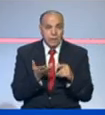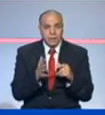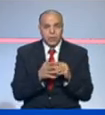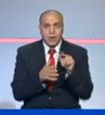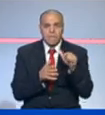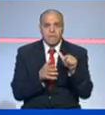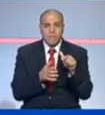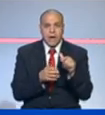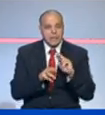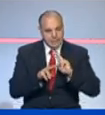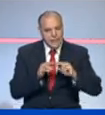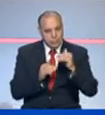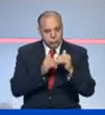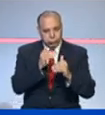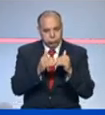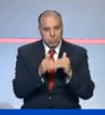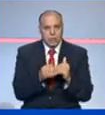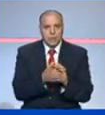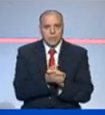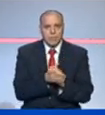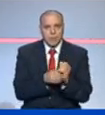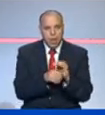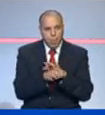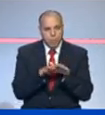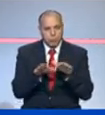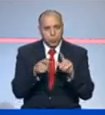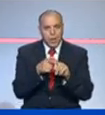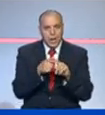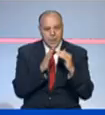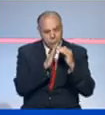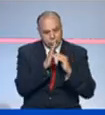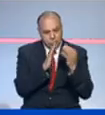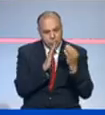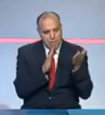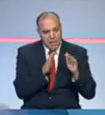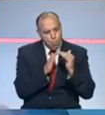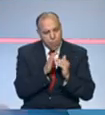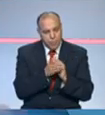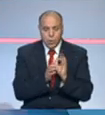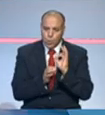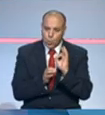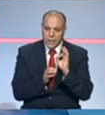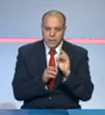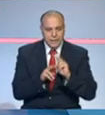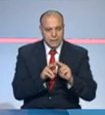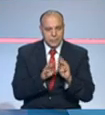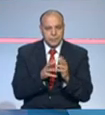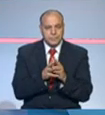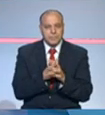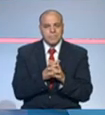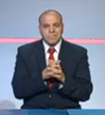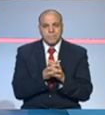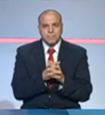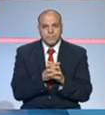أن هناك تحسن ملحوظ في الوضع الوبائي خاصة مع تراجع نسبة الوفيات بالضبط هو تحسن ذا نحن